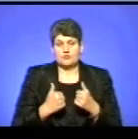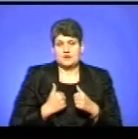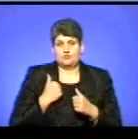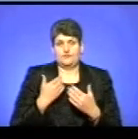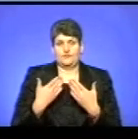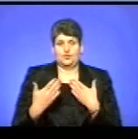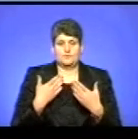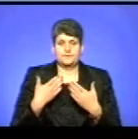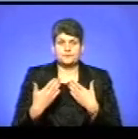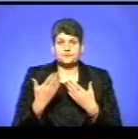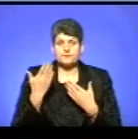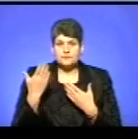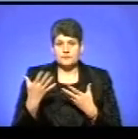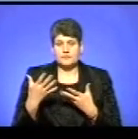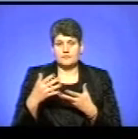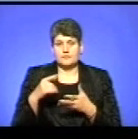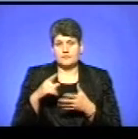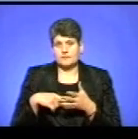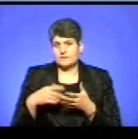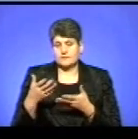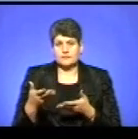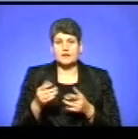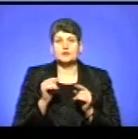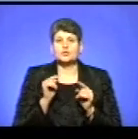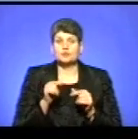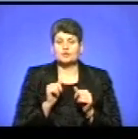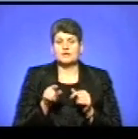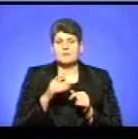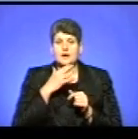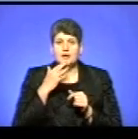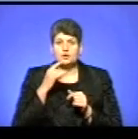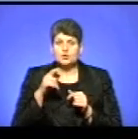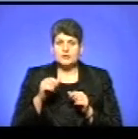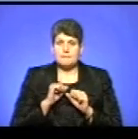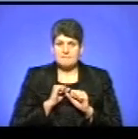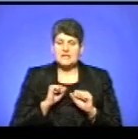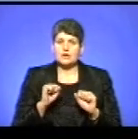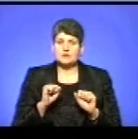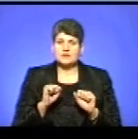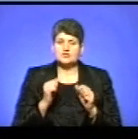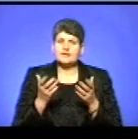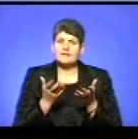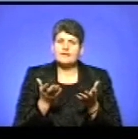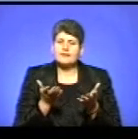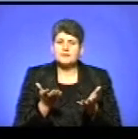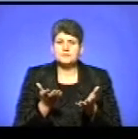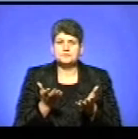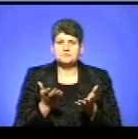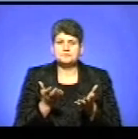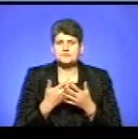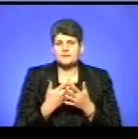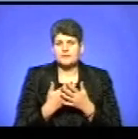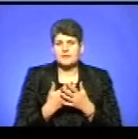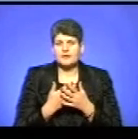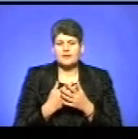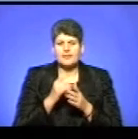ставляться до їх переконань. Тому там багато людей патріотичних, які, очевидно,